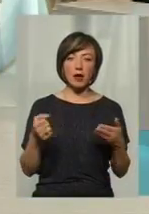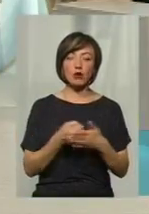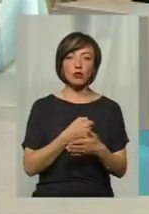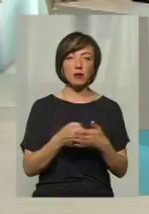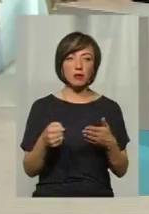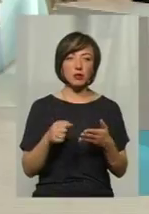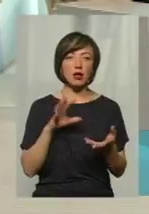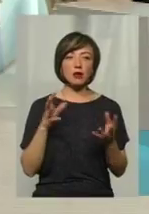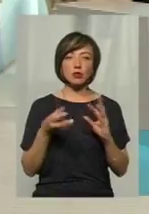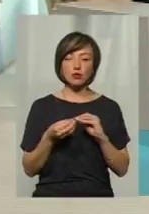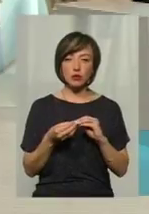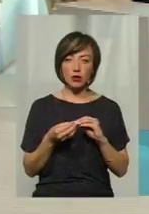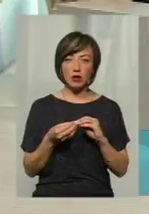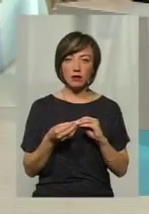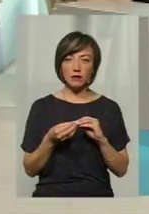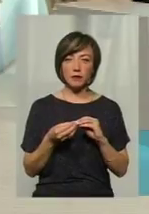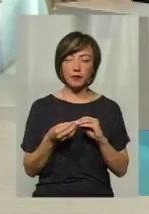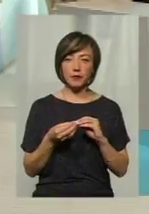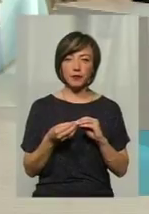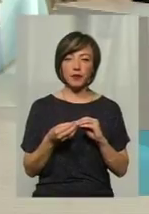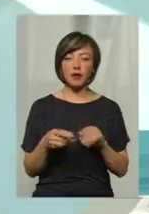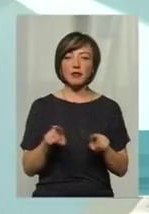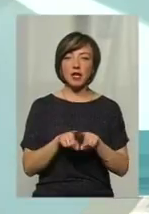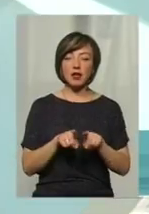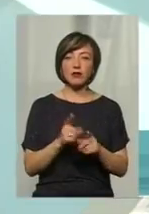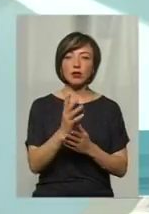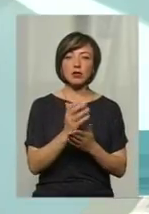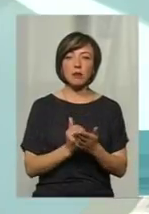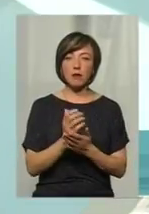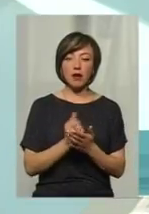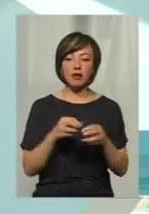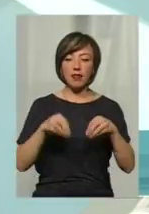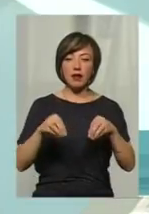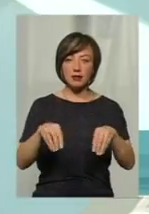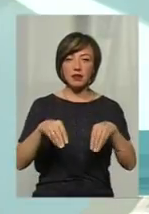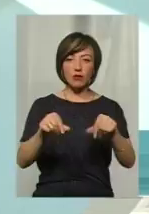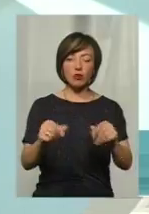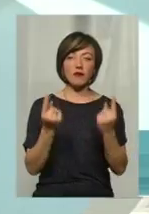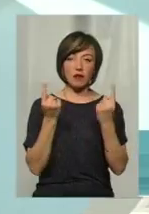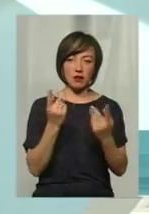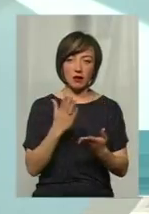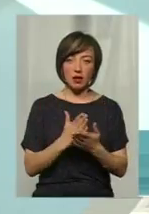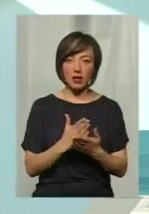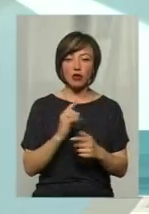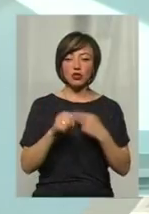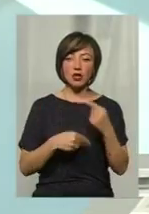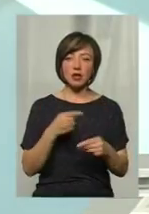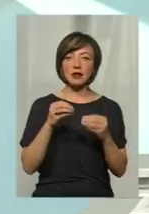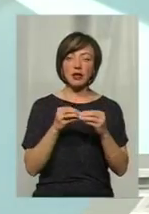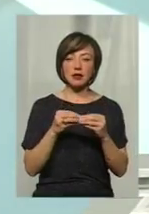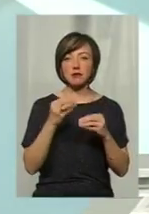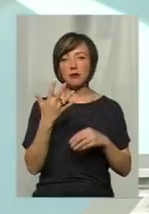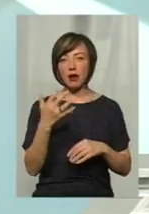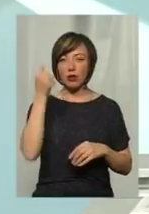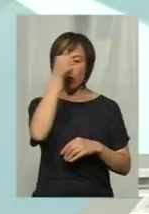певних якихось результатів, то все рівно запас насіння в ґрунті досить значний. І воно через років 10, через